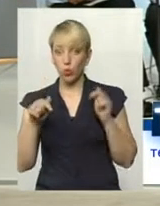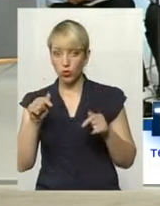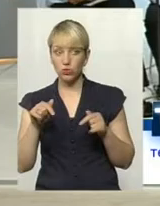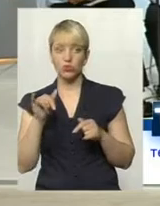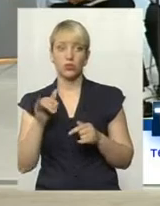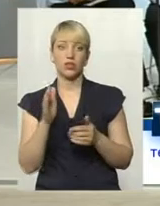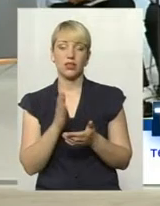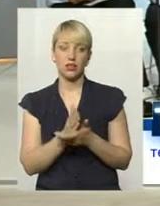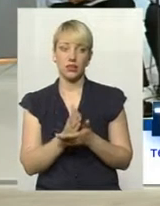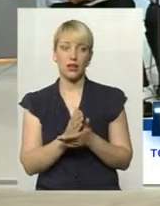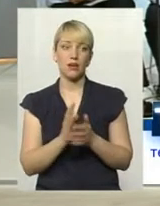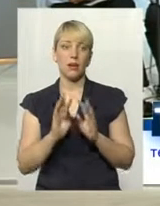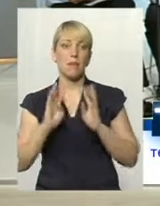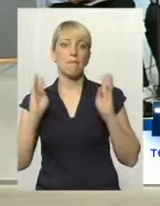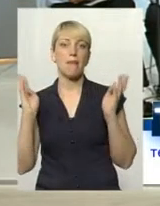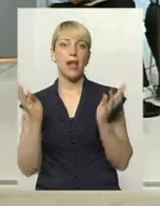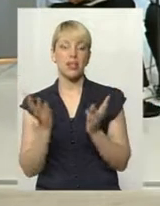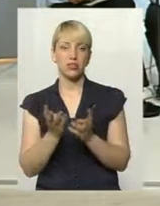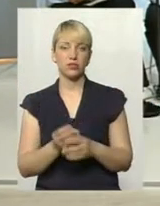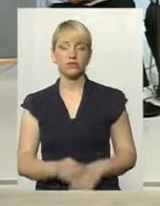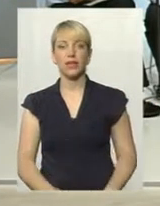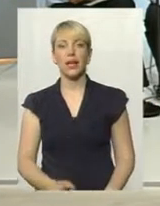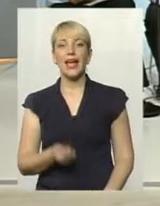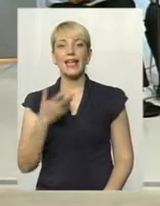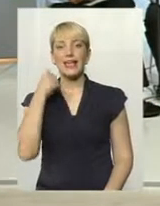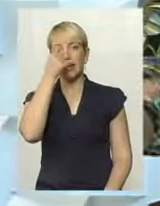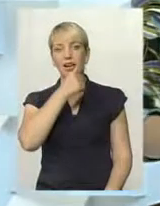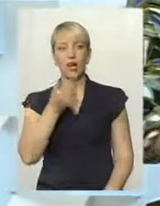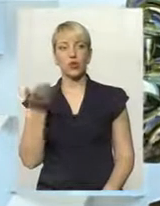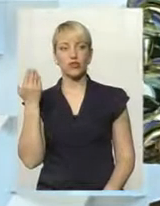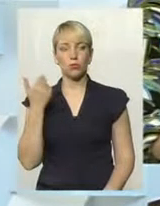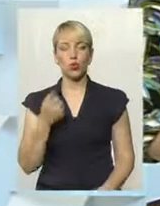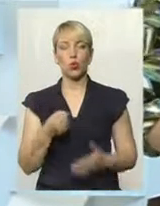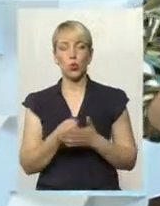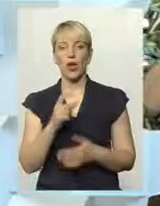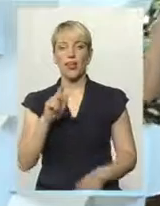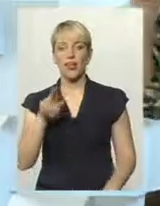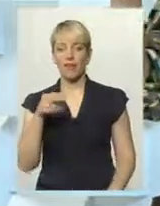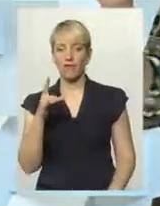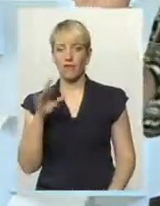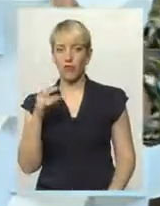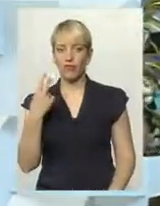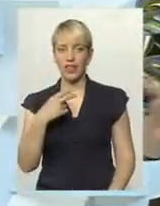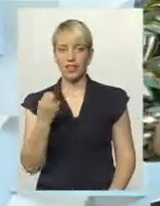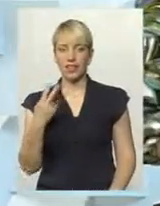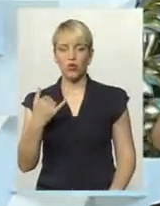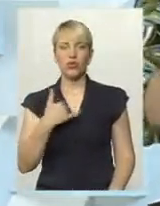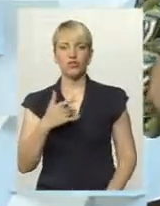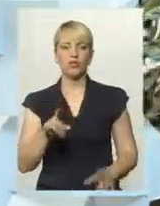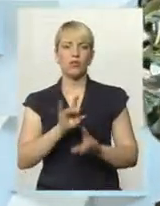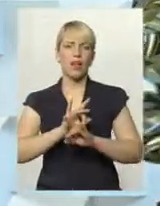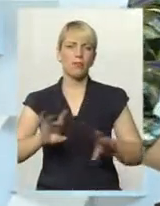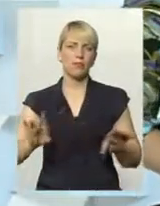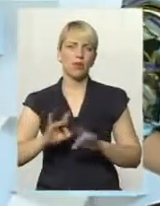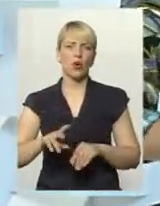маніж. Кілька років тому, в нас до Євро-2012, в нас була велика піар-кампанія,